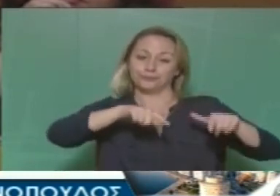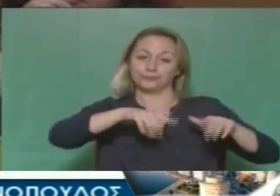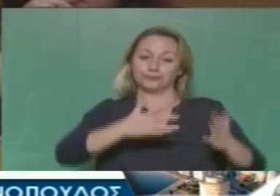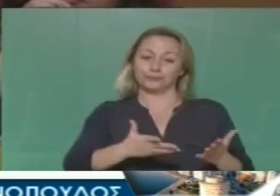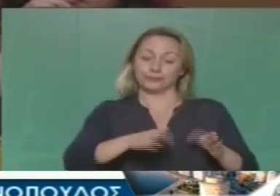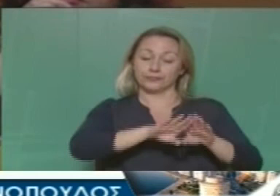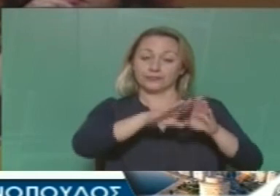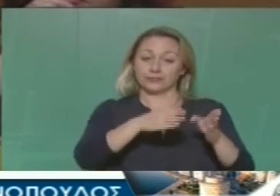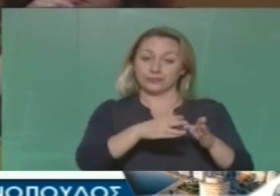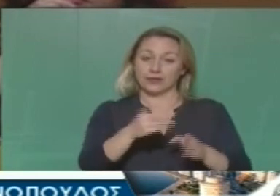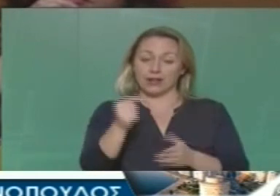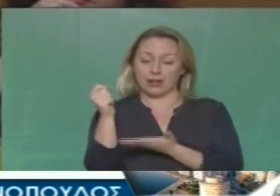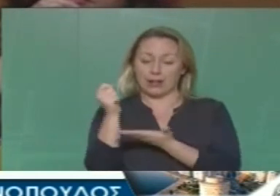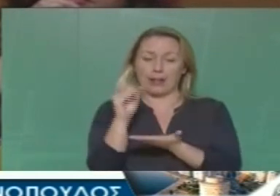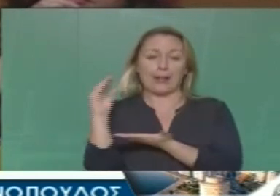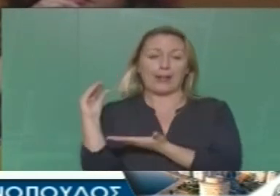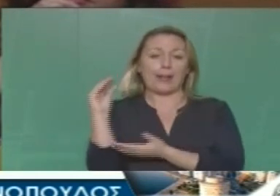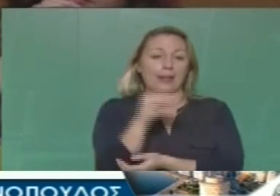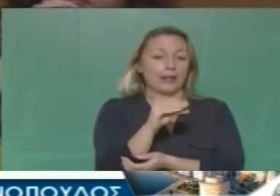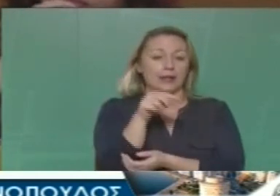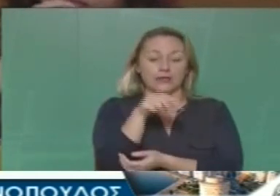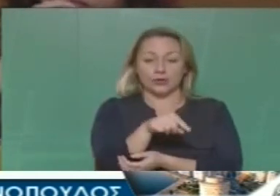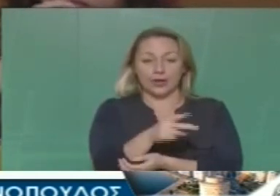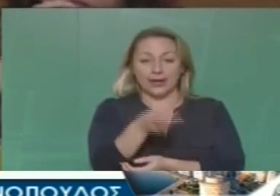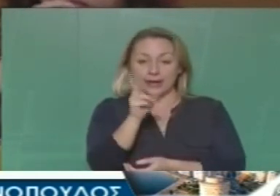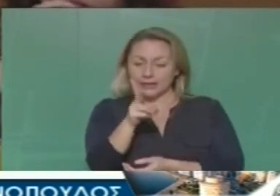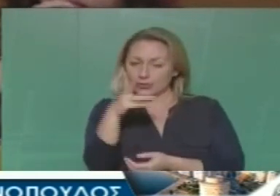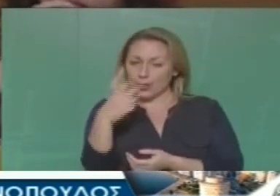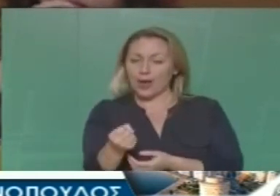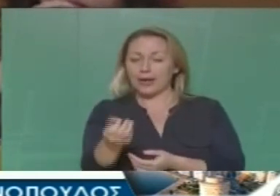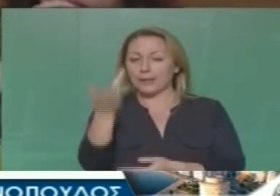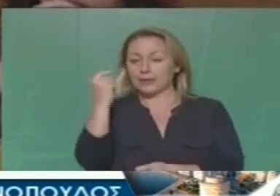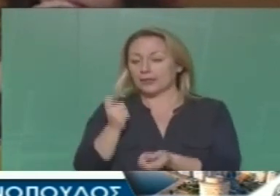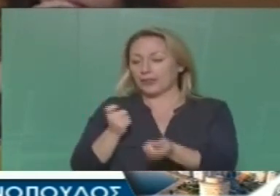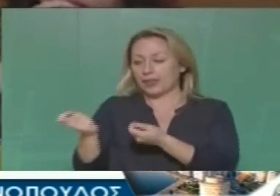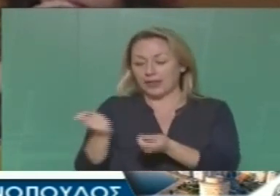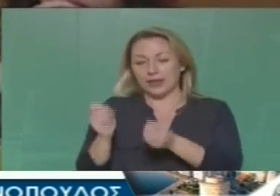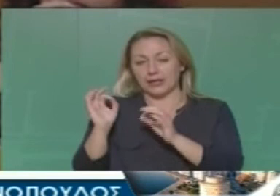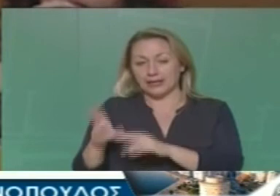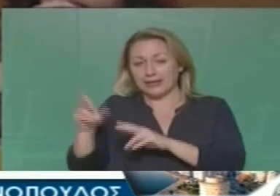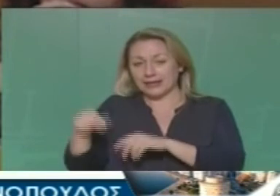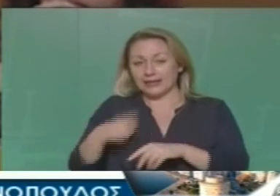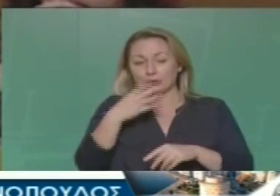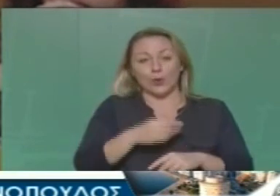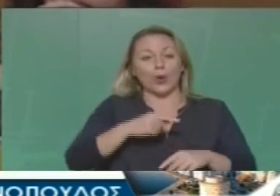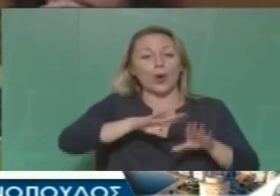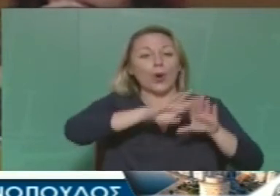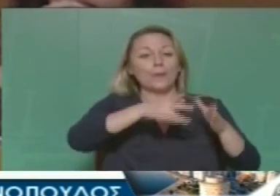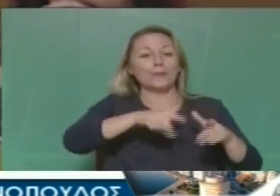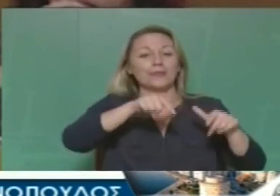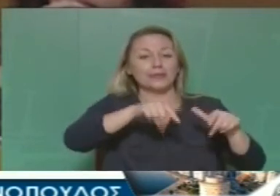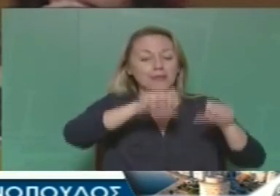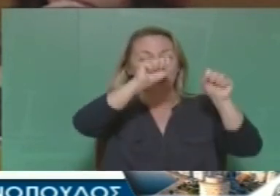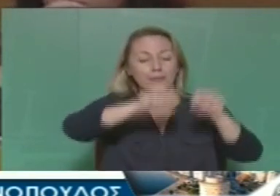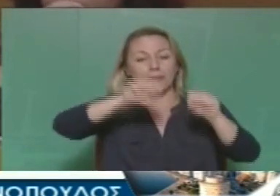Εξαιρετικά μικρό το κονδύλι Μπροστά στον κίνδυνο που υπάρχει από τις προηγούμενες δικήσεις κτλ Να κλείσουνε επειδή δεν εφαρμόζουνε